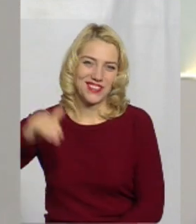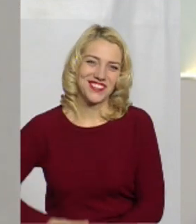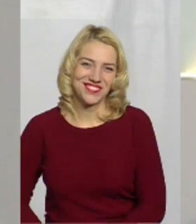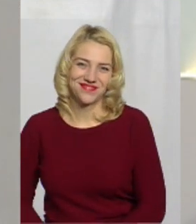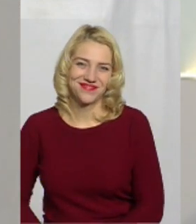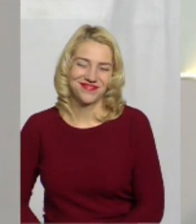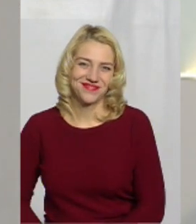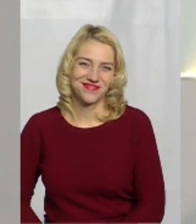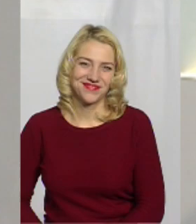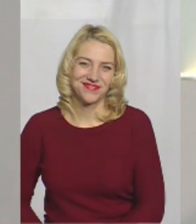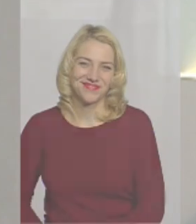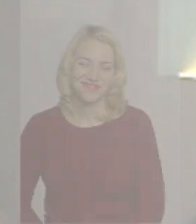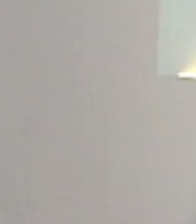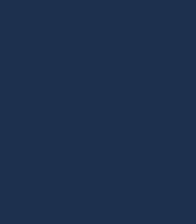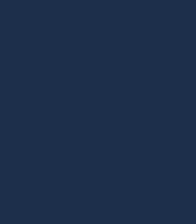наступній темі дня.